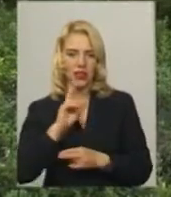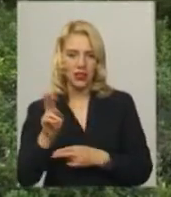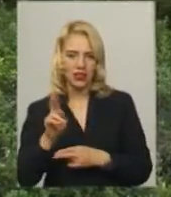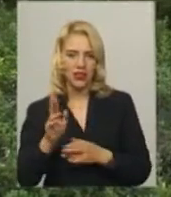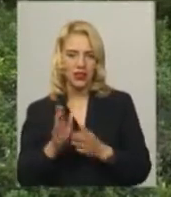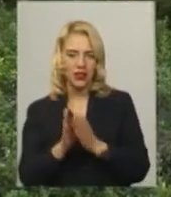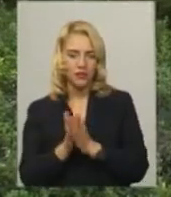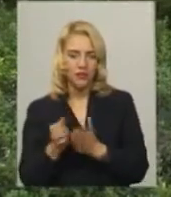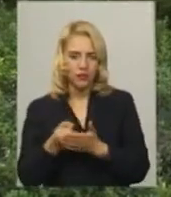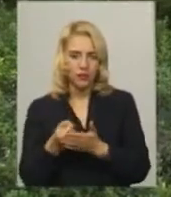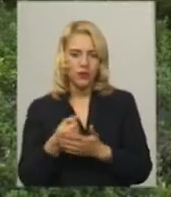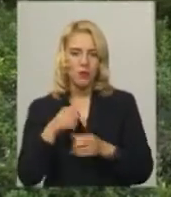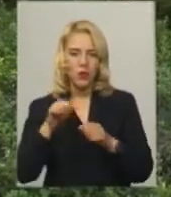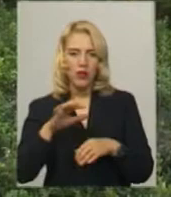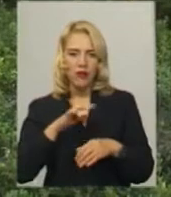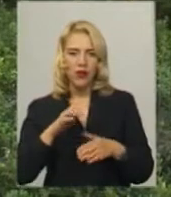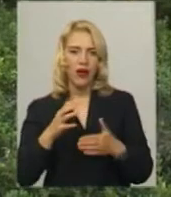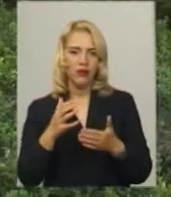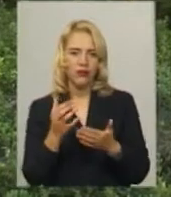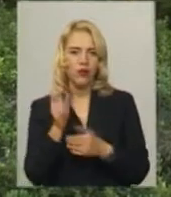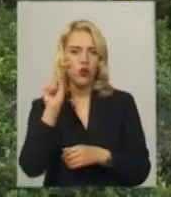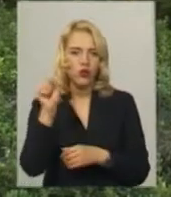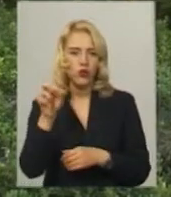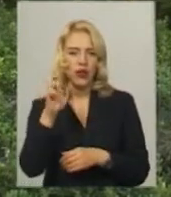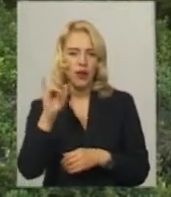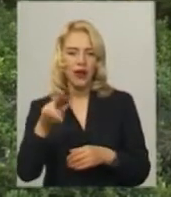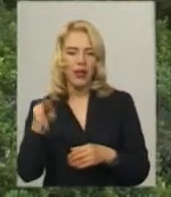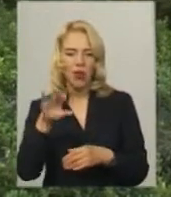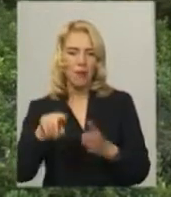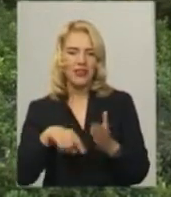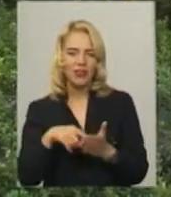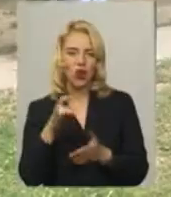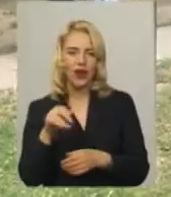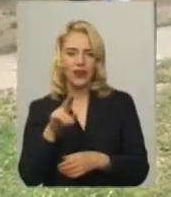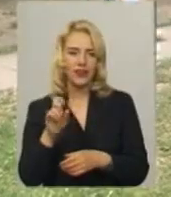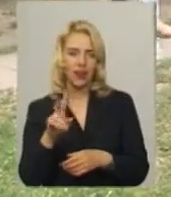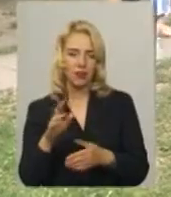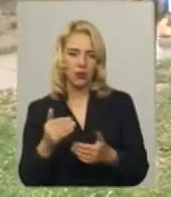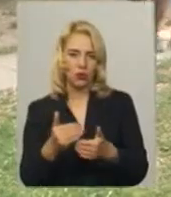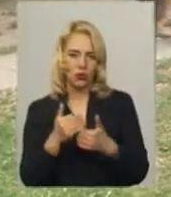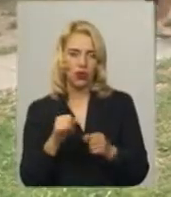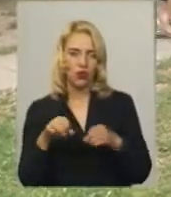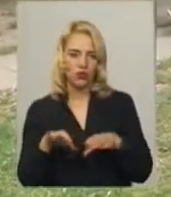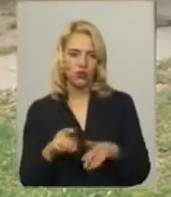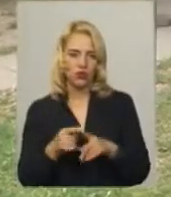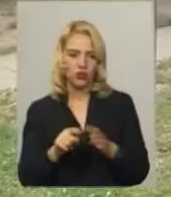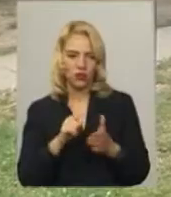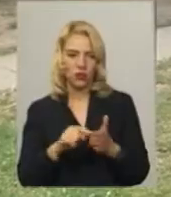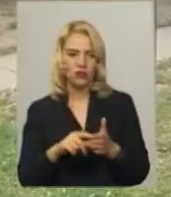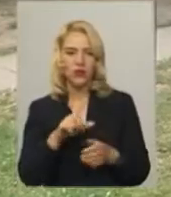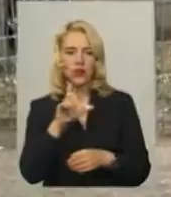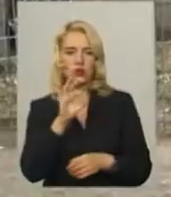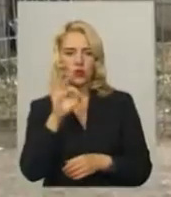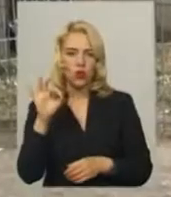достукалася до міської ради, яка би допомогла вирішенню цього питання. А це територія зоокуточку у парку ім.